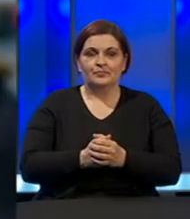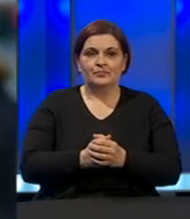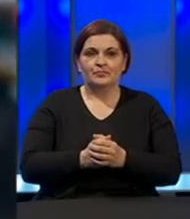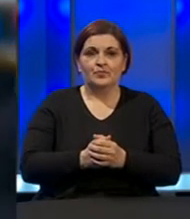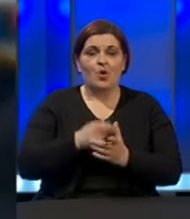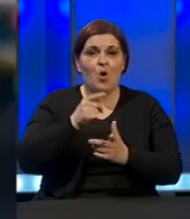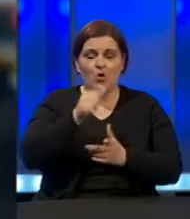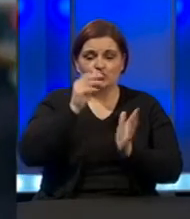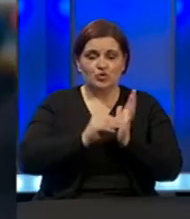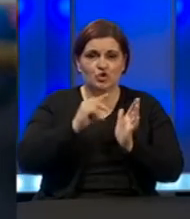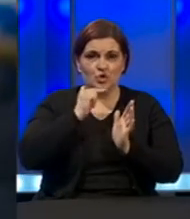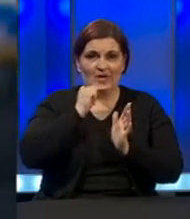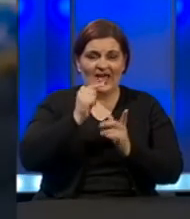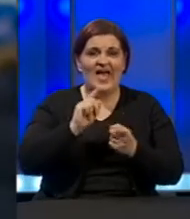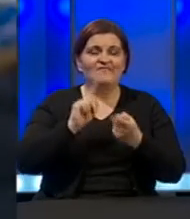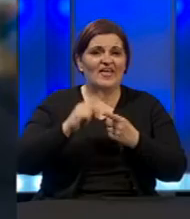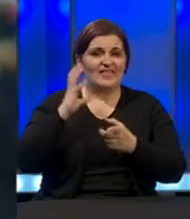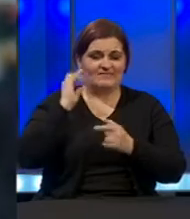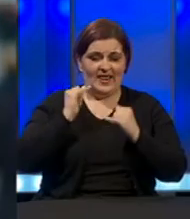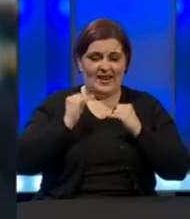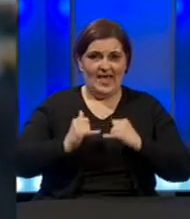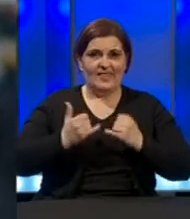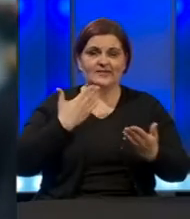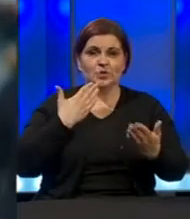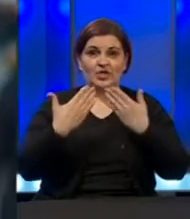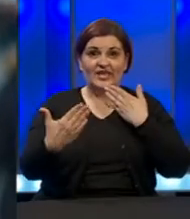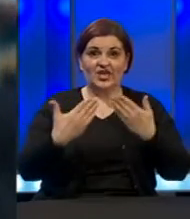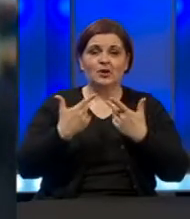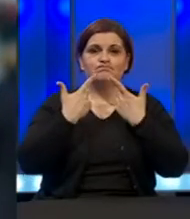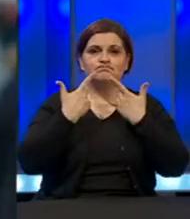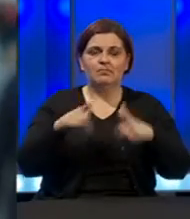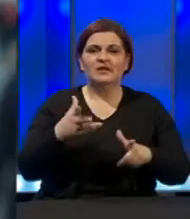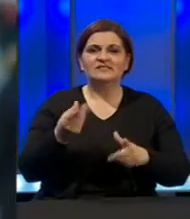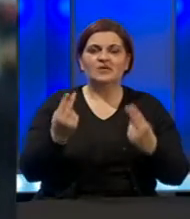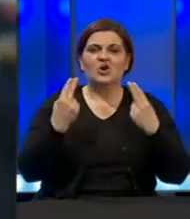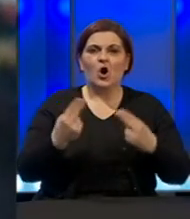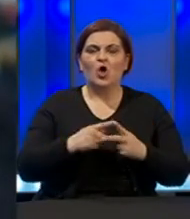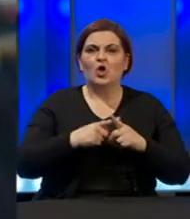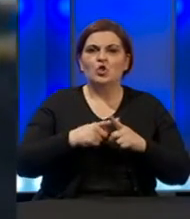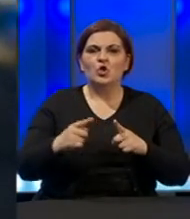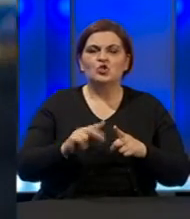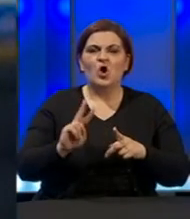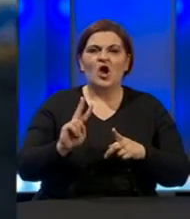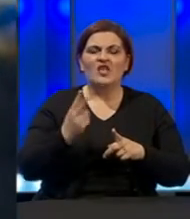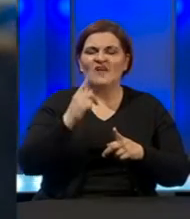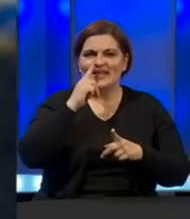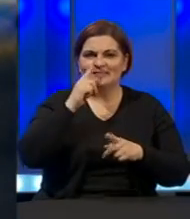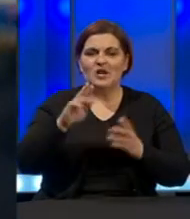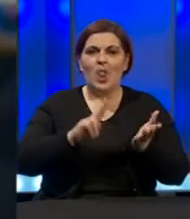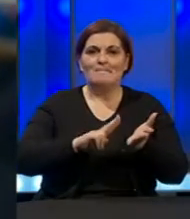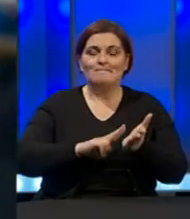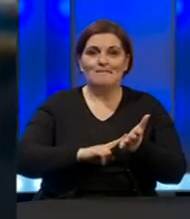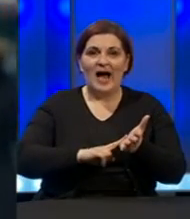Ono što ću još reći je da je federalna vlada na današnjoj sjednici odobrila sredstvo u iznosu do 12 miliona